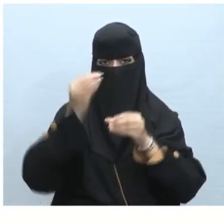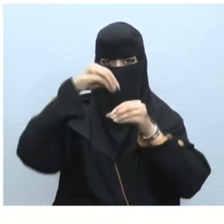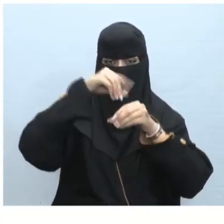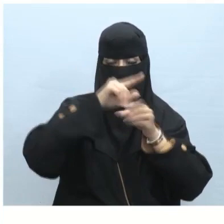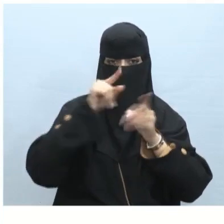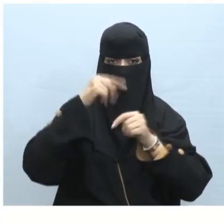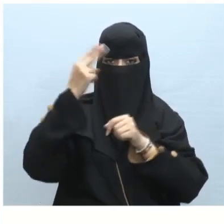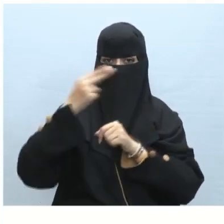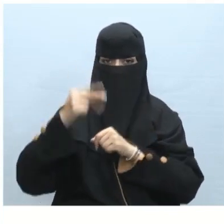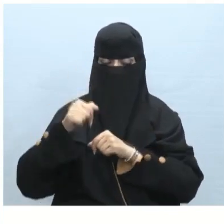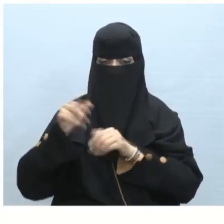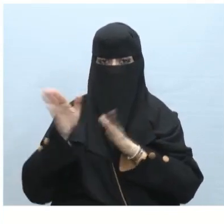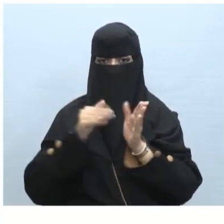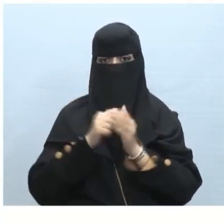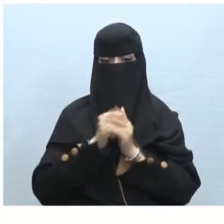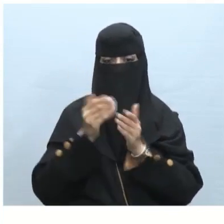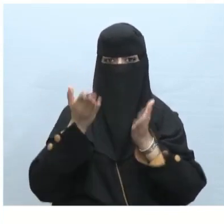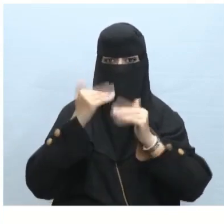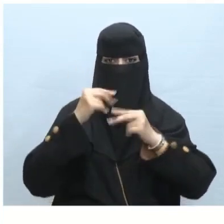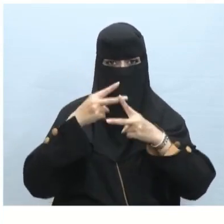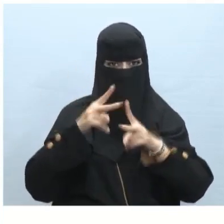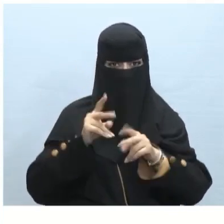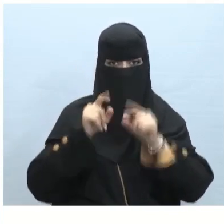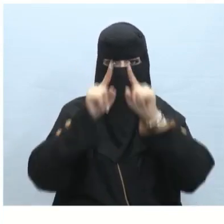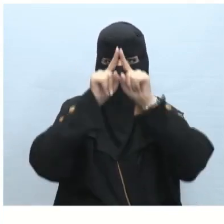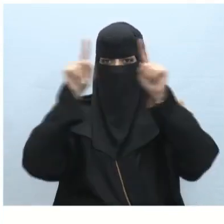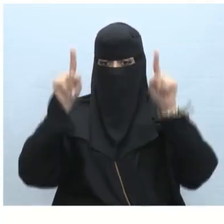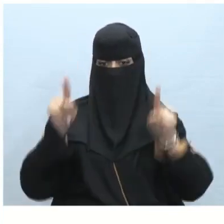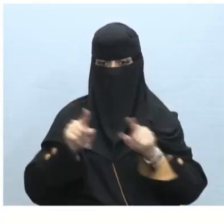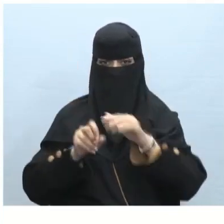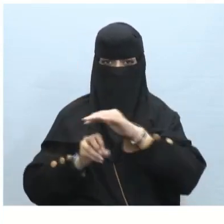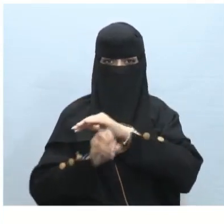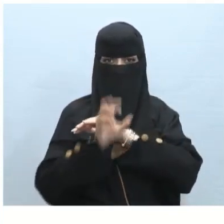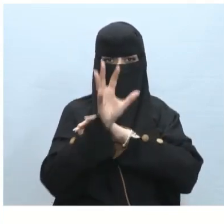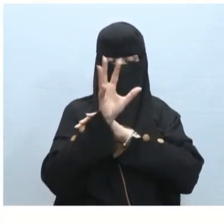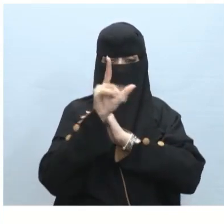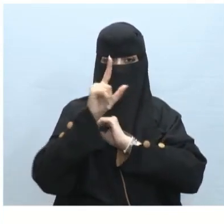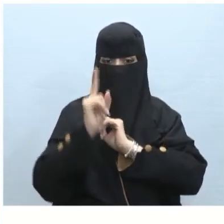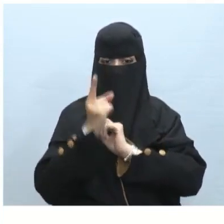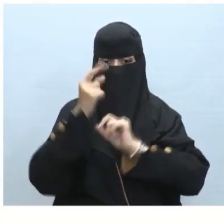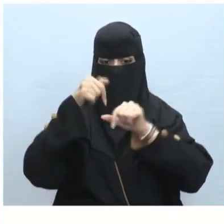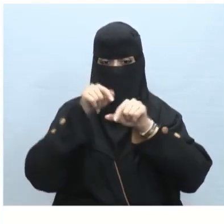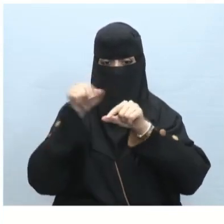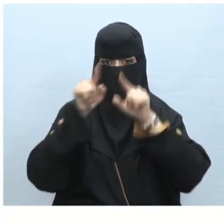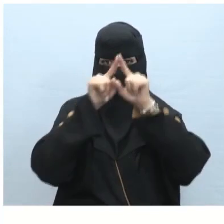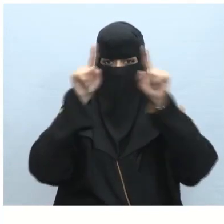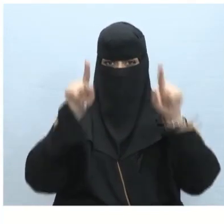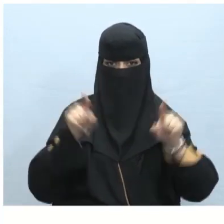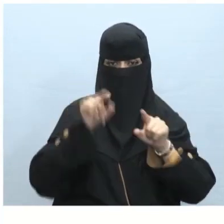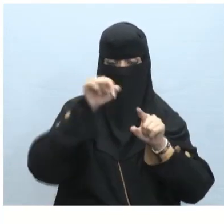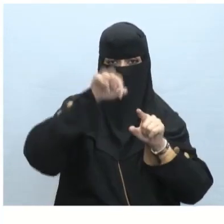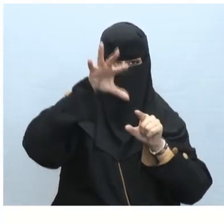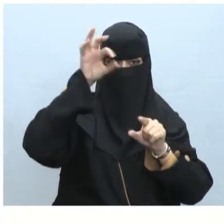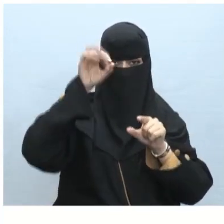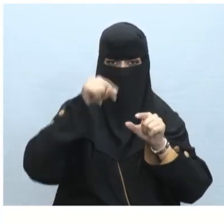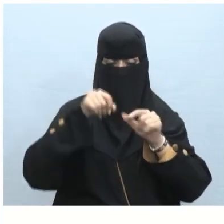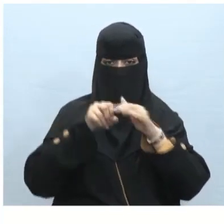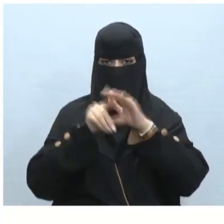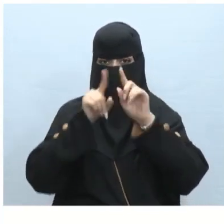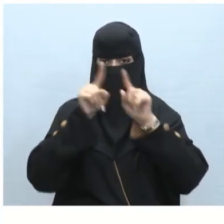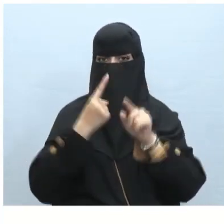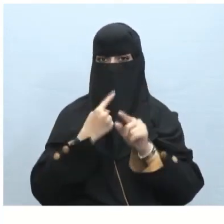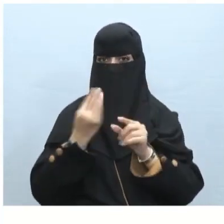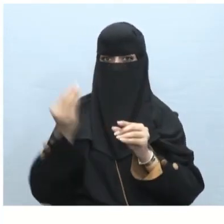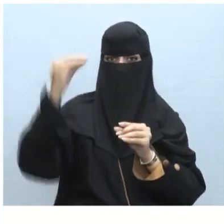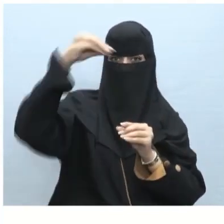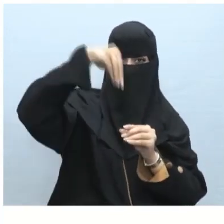رسم SmartArt بعد فتح العرض التقديمي في برنامج مايكروسوفت باوربوينت وتحديد الشريحة التي